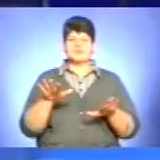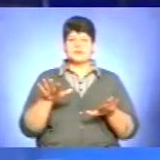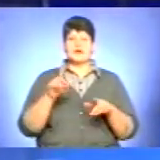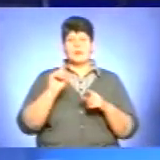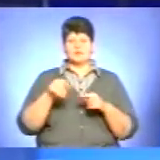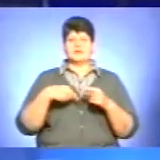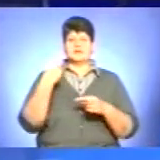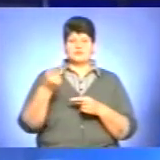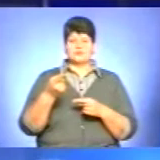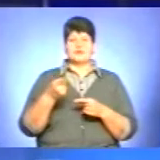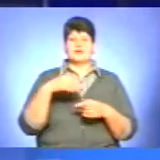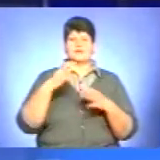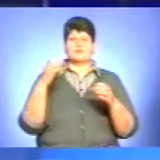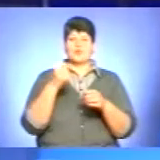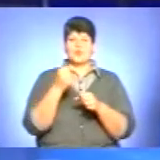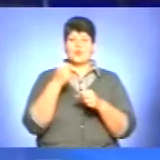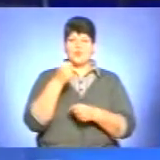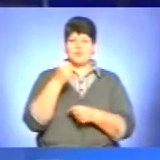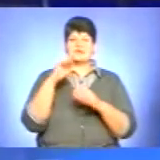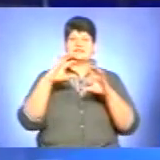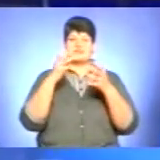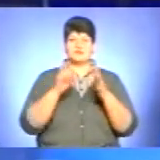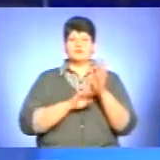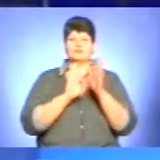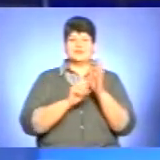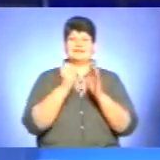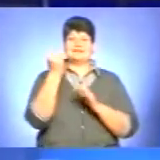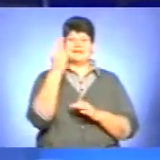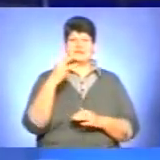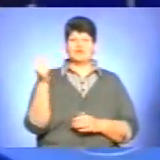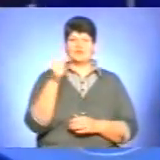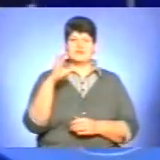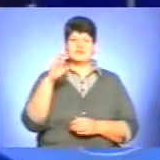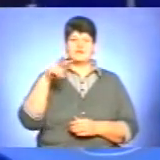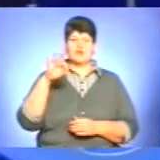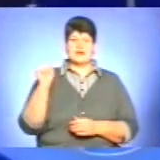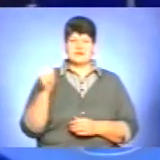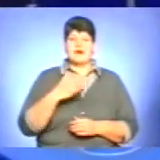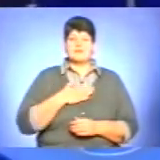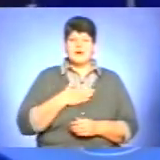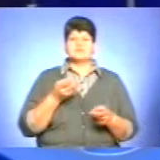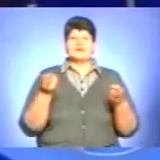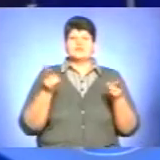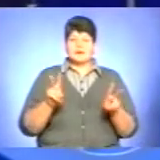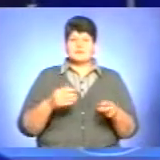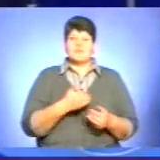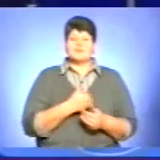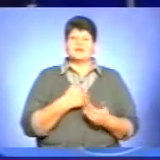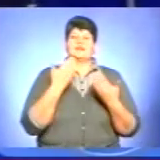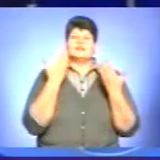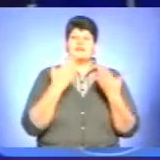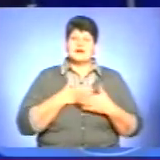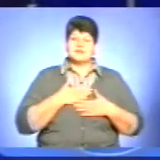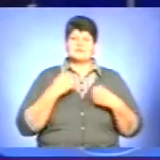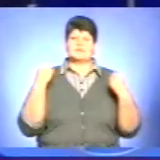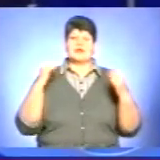наступного етапу Кубка світу, який стартує 13 грудня у Словенії. А нам залишається побажати нашим спортсменкам